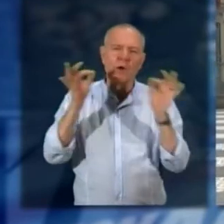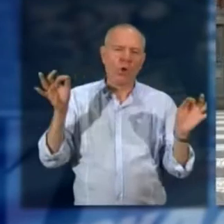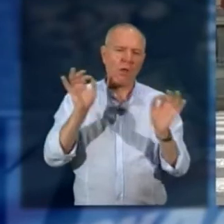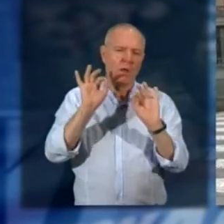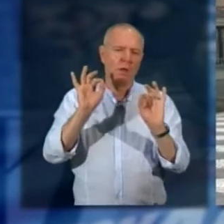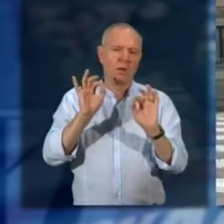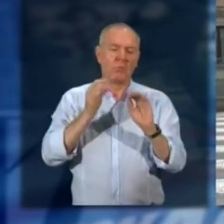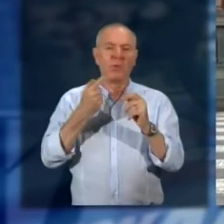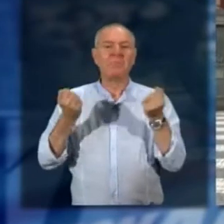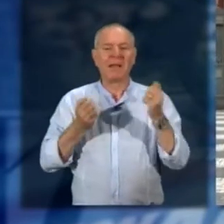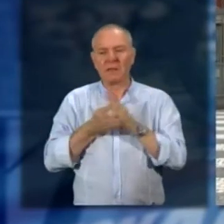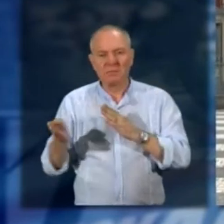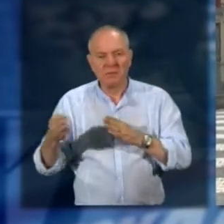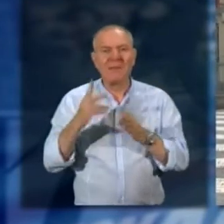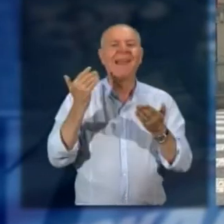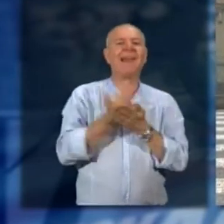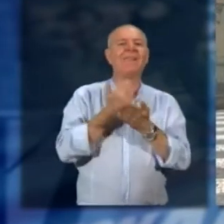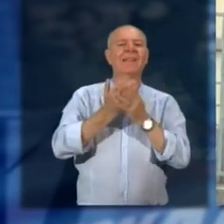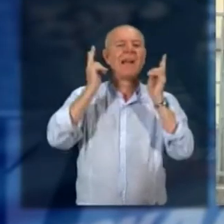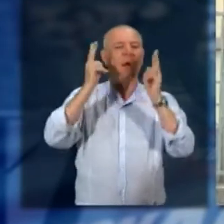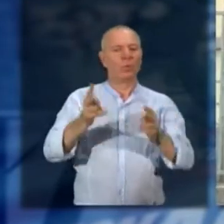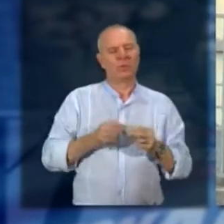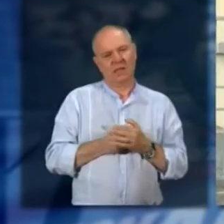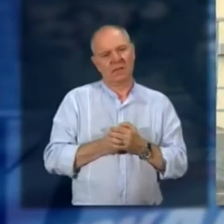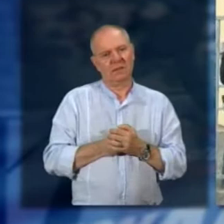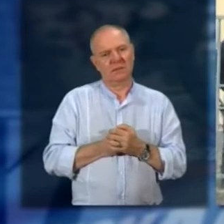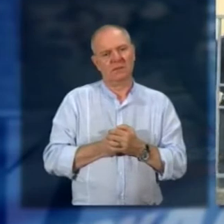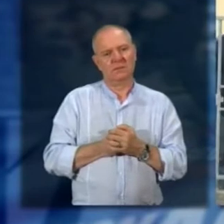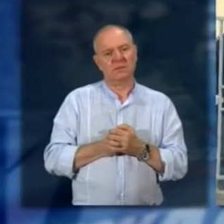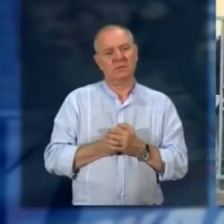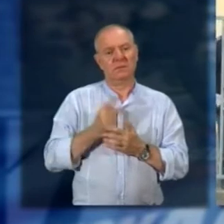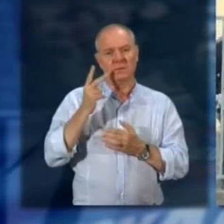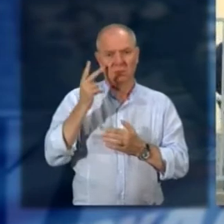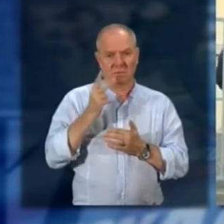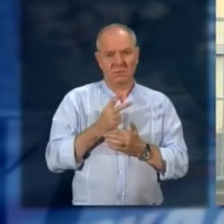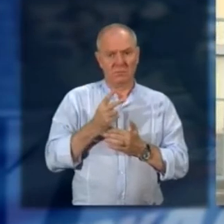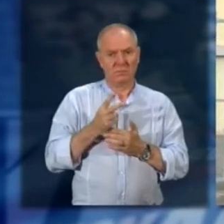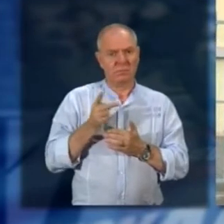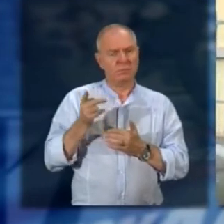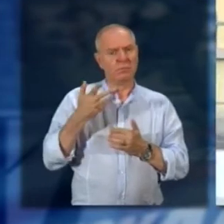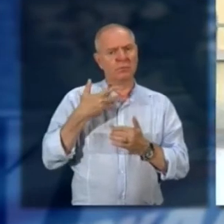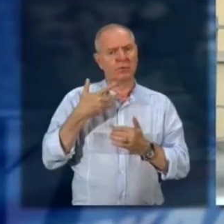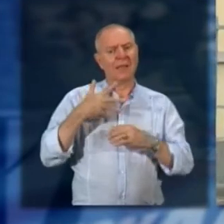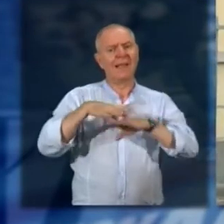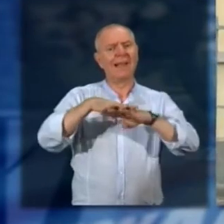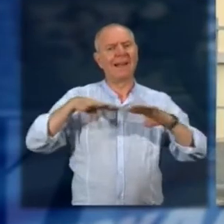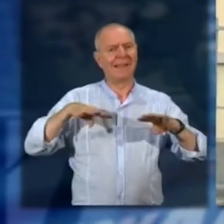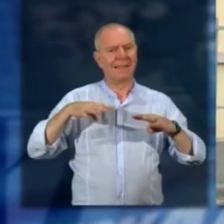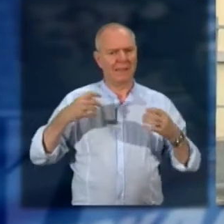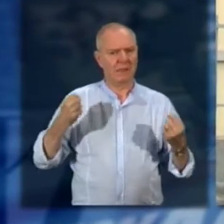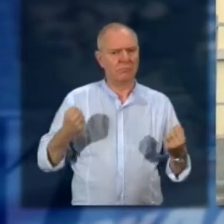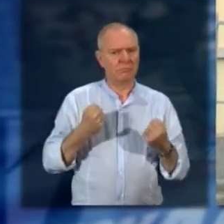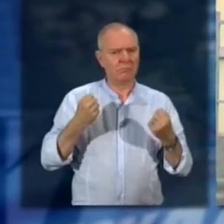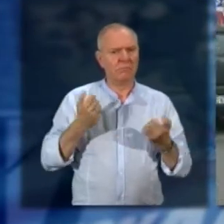strade secondarie per evitare le autostrade. Per gli inquirenti gli indagati contavano su una valida rete di supporto fatta di